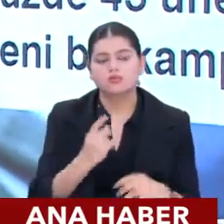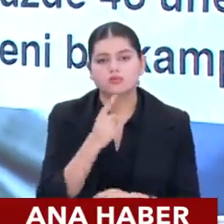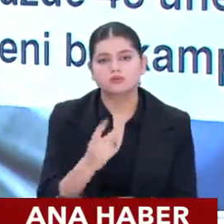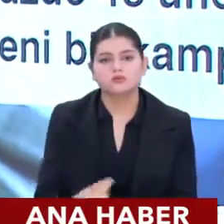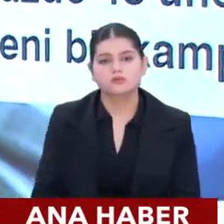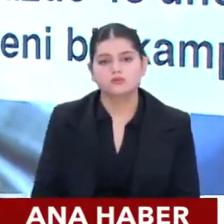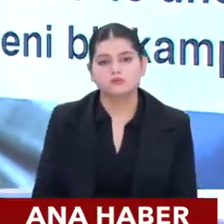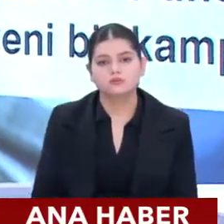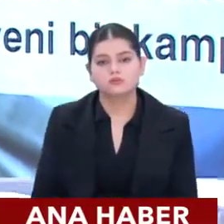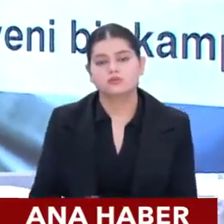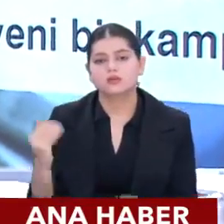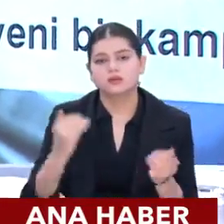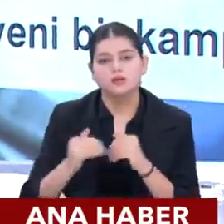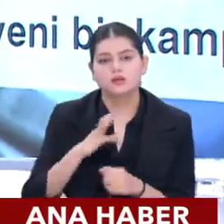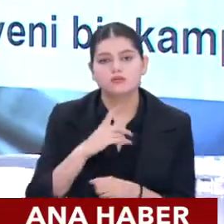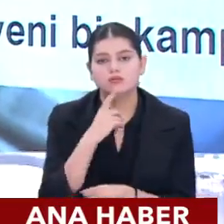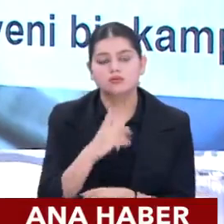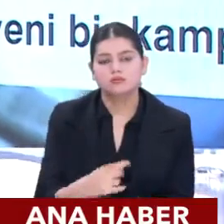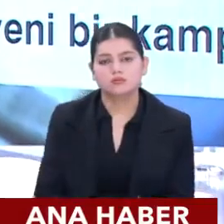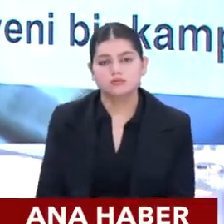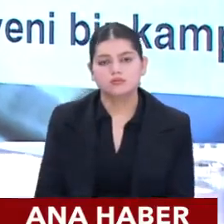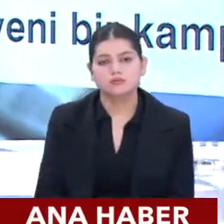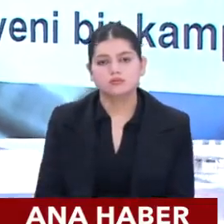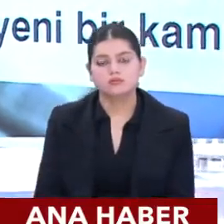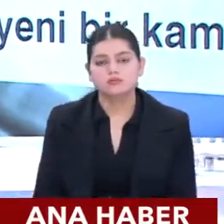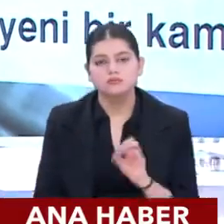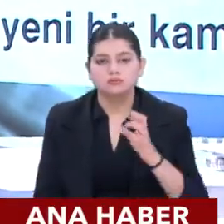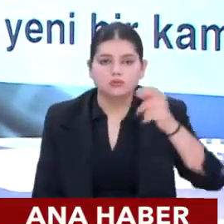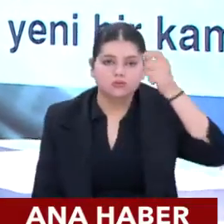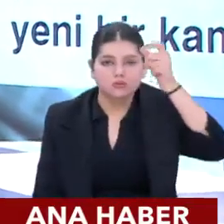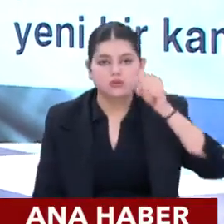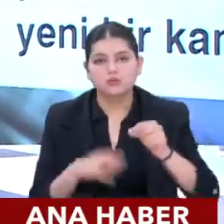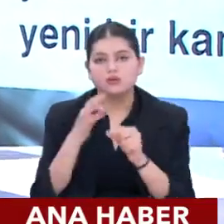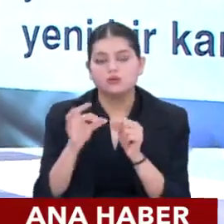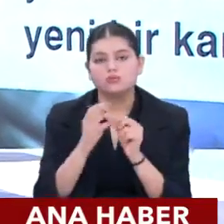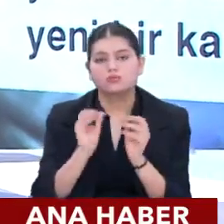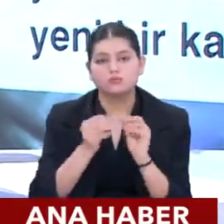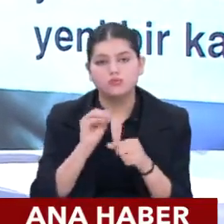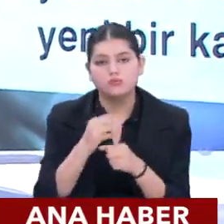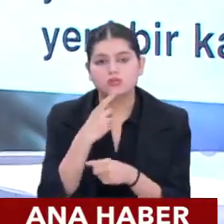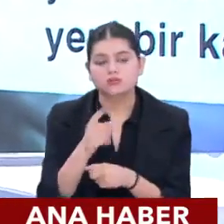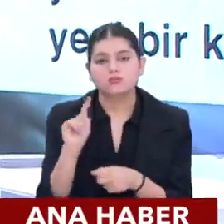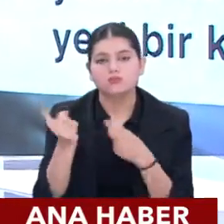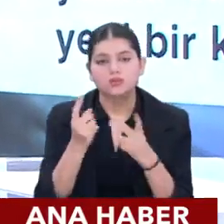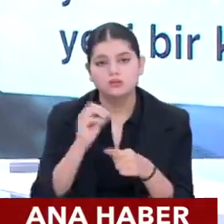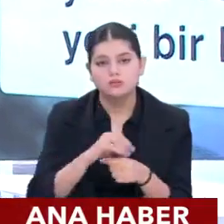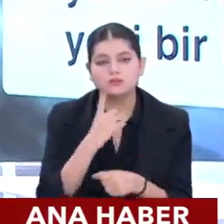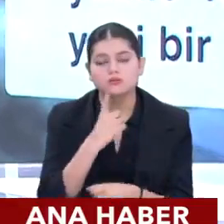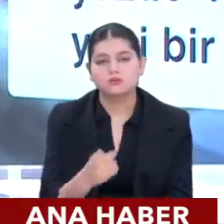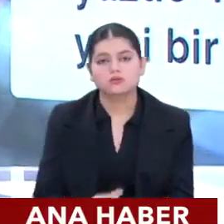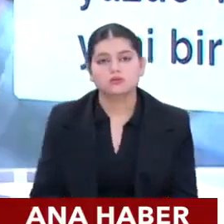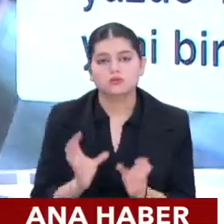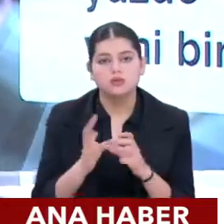bir gelire sahip açıkçası. Bu tabii Türkiye'deki ekonomik problemlerden bir tanesini